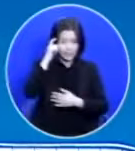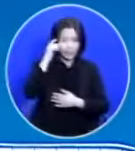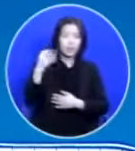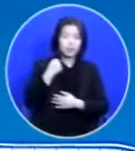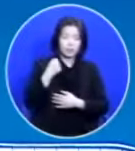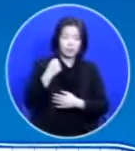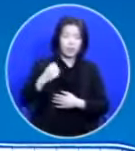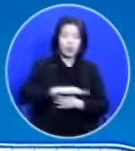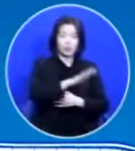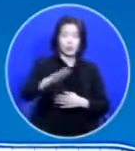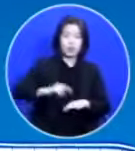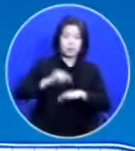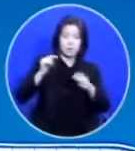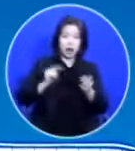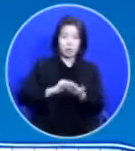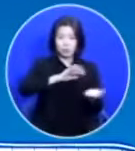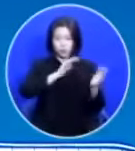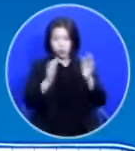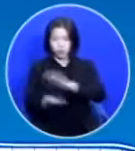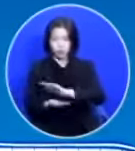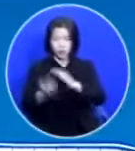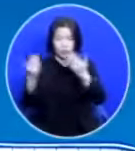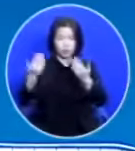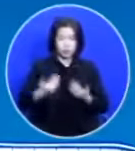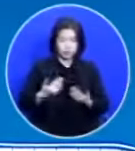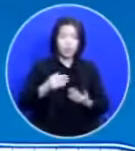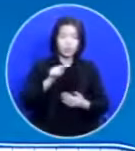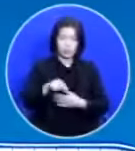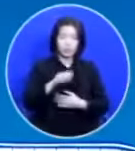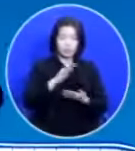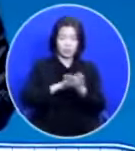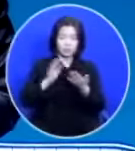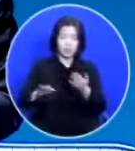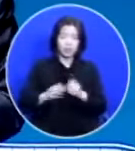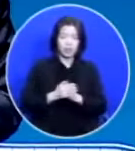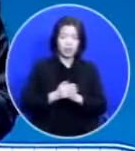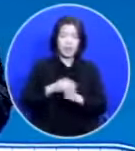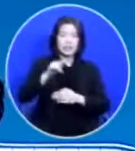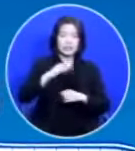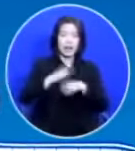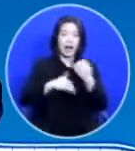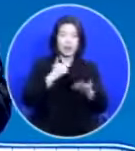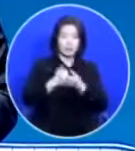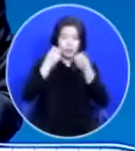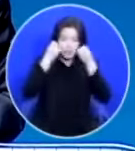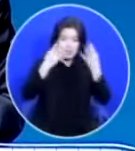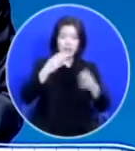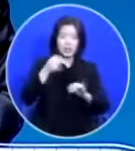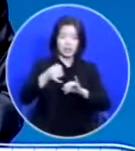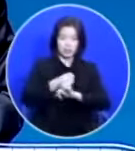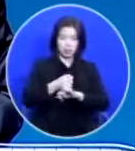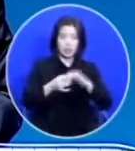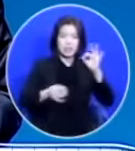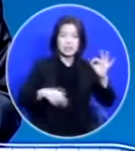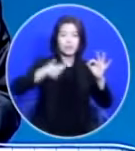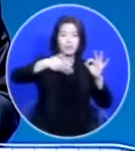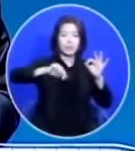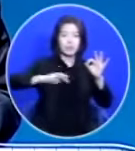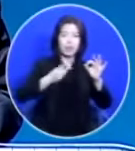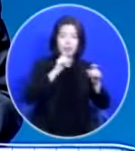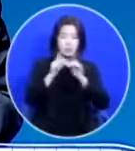마음을 뒤집어 놓으시겠다는 것입니다 그 하나님의 새 언약이 10절 말씀에